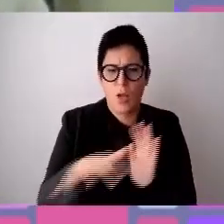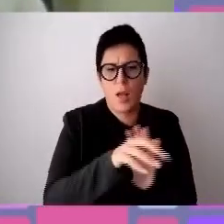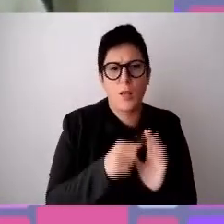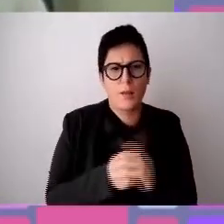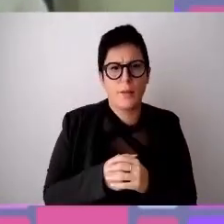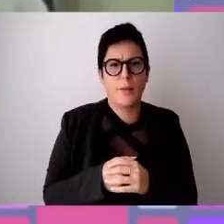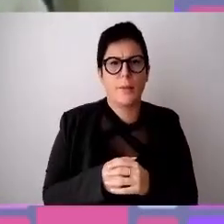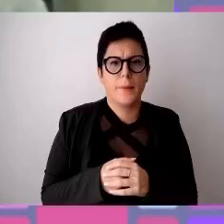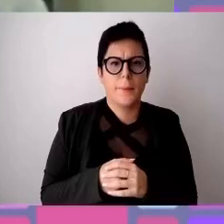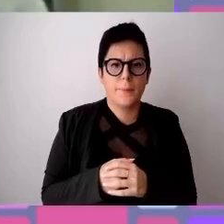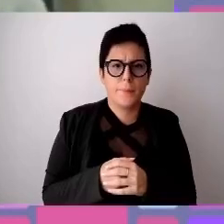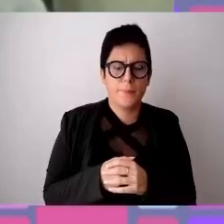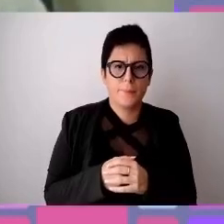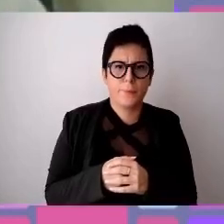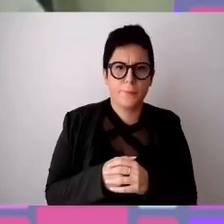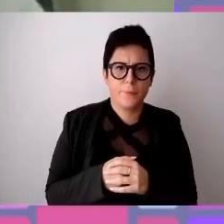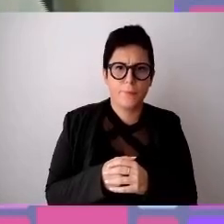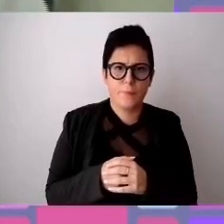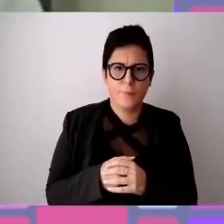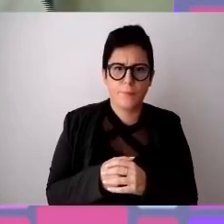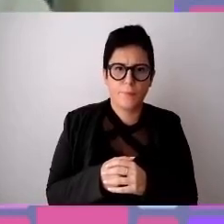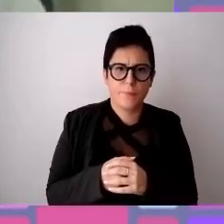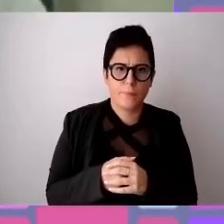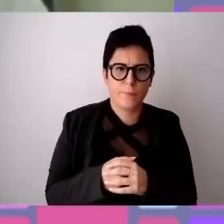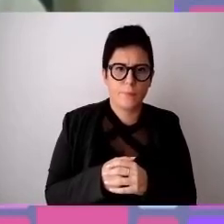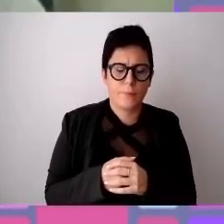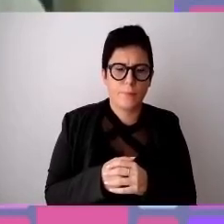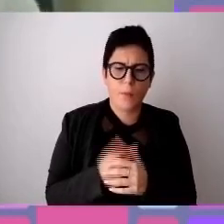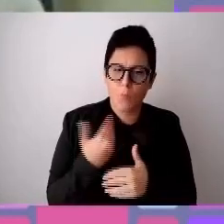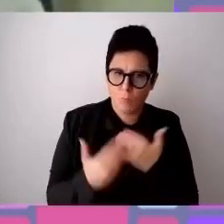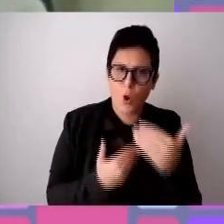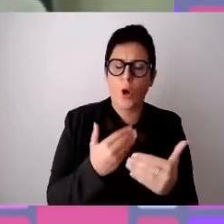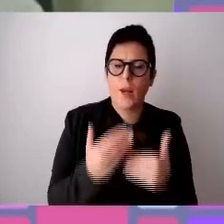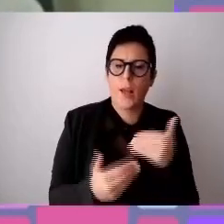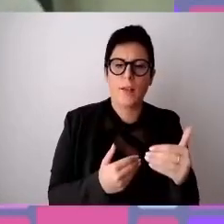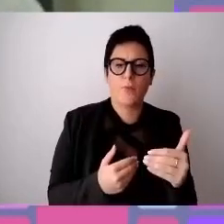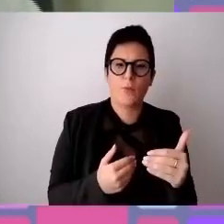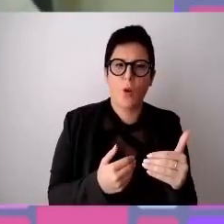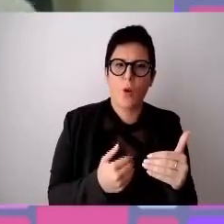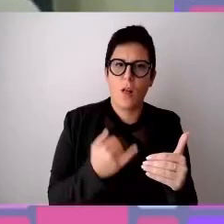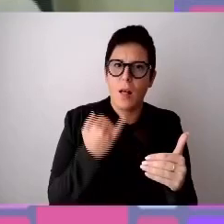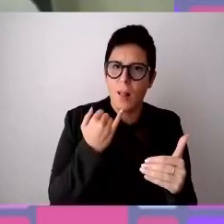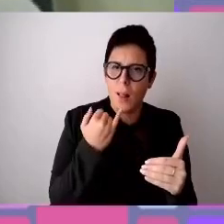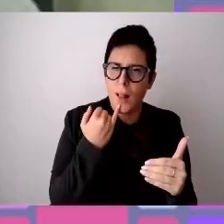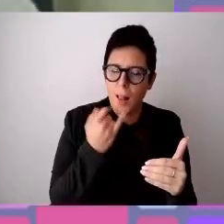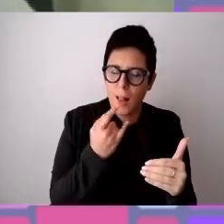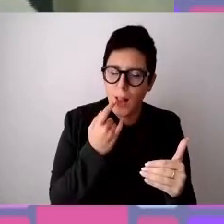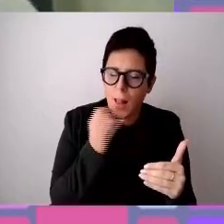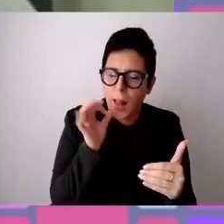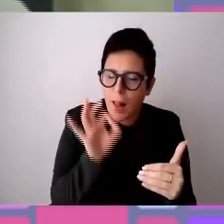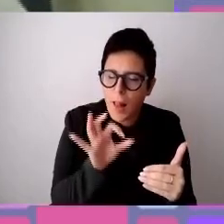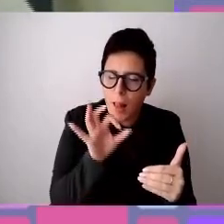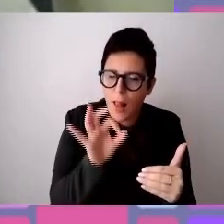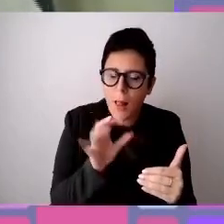Allora, c'è un progresso lieve, però graduale,